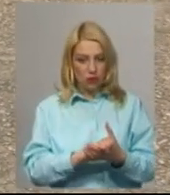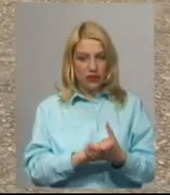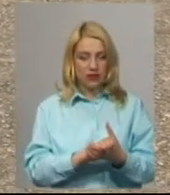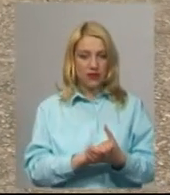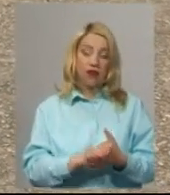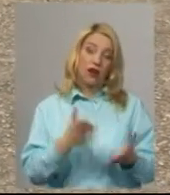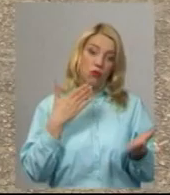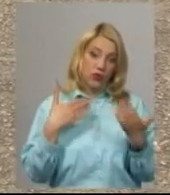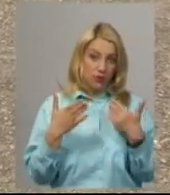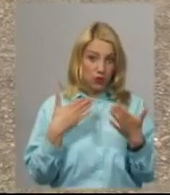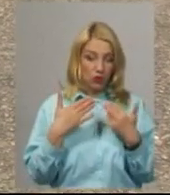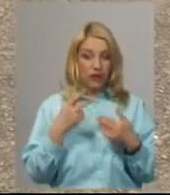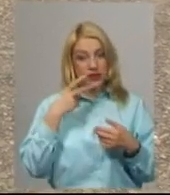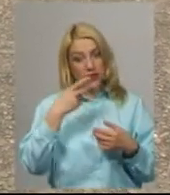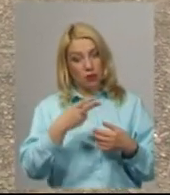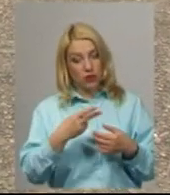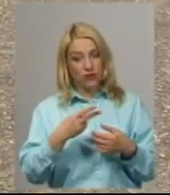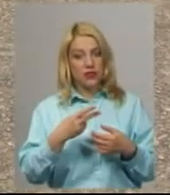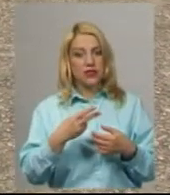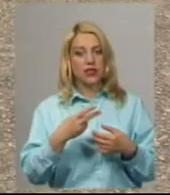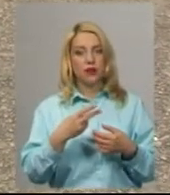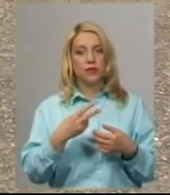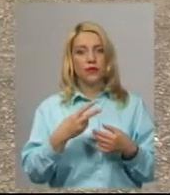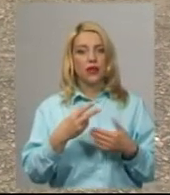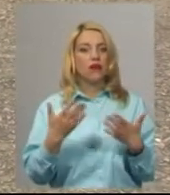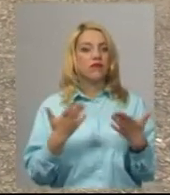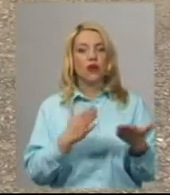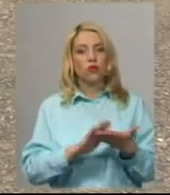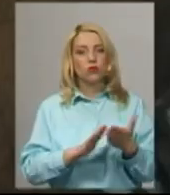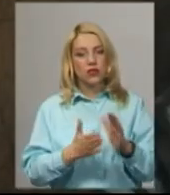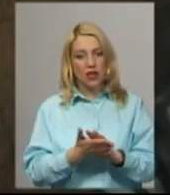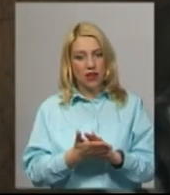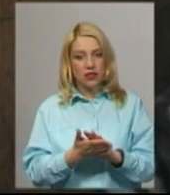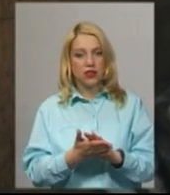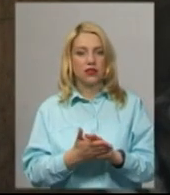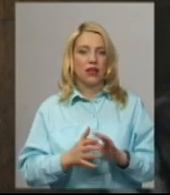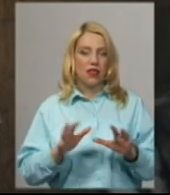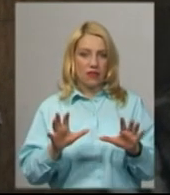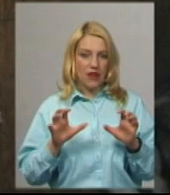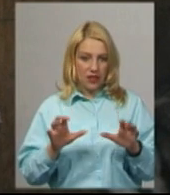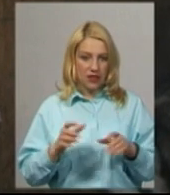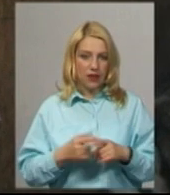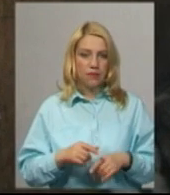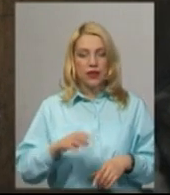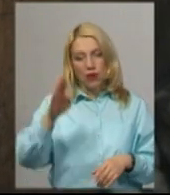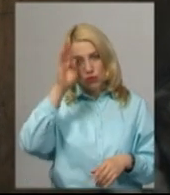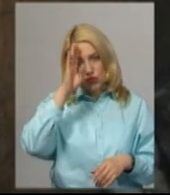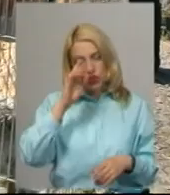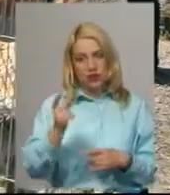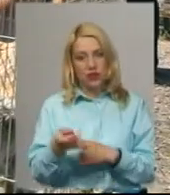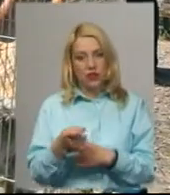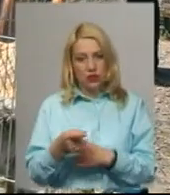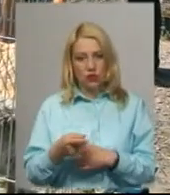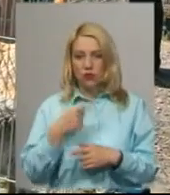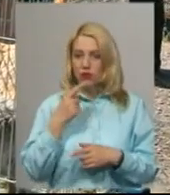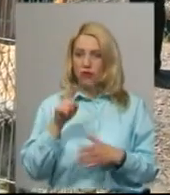поспілкуватися, подивитися, в якому стані тваринки. Заготівельник з Тернополя Андрій Горбатюк каже, у них в